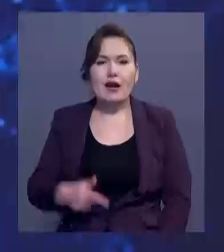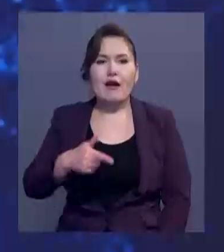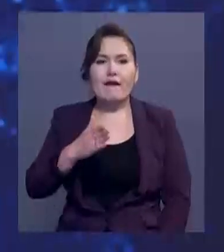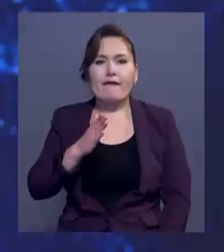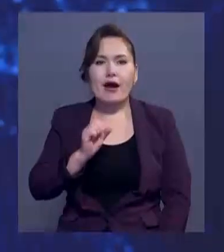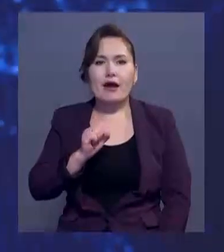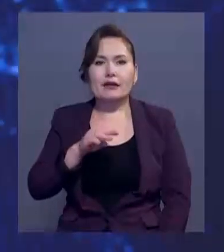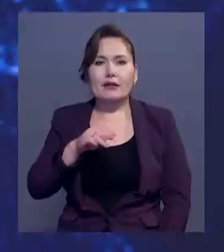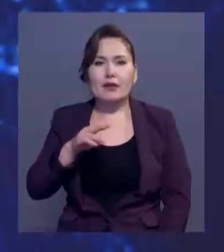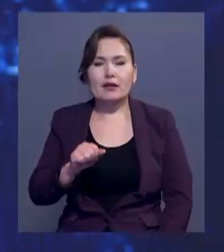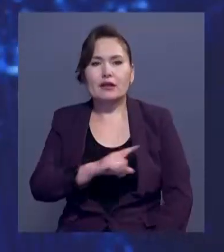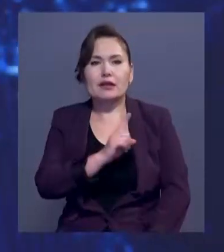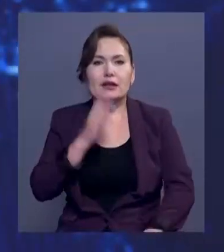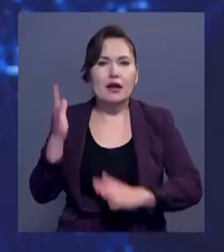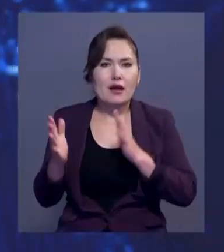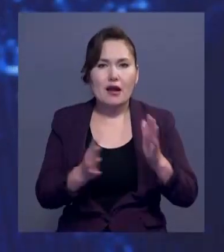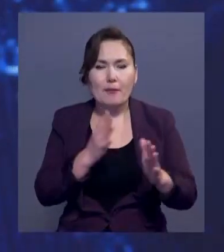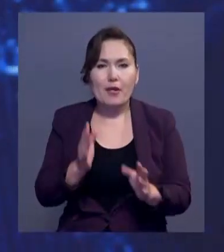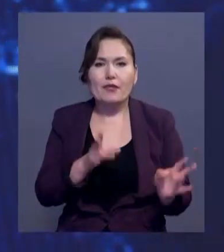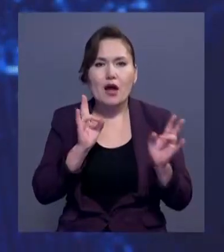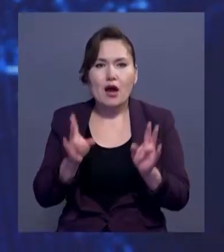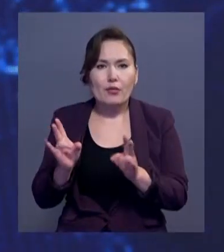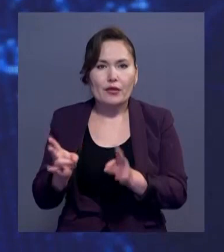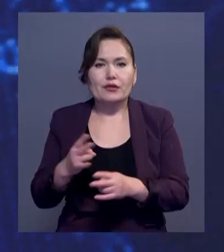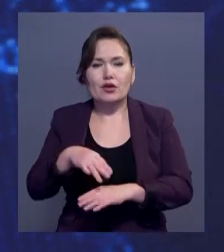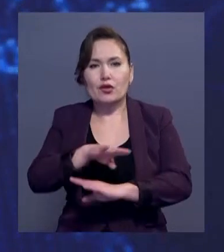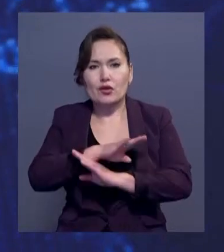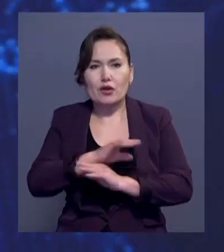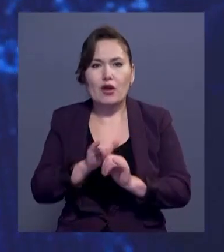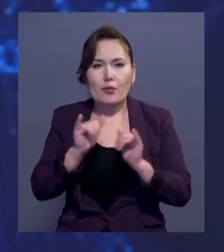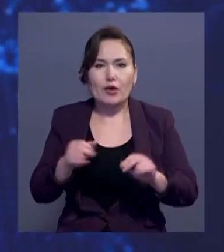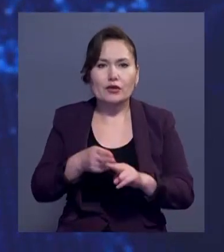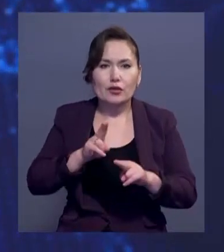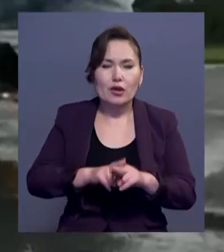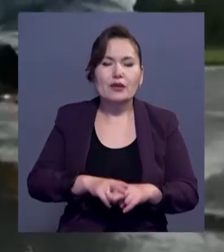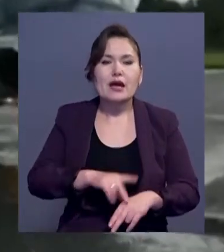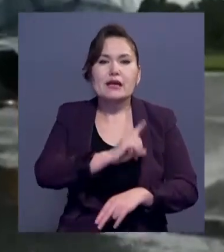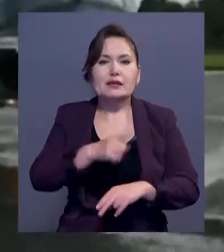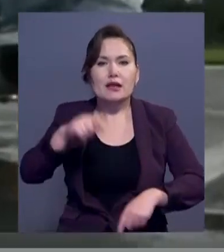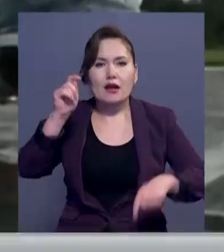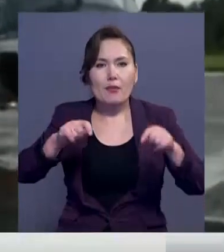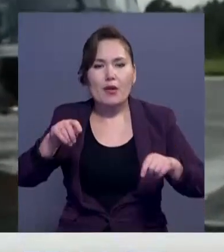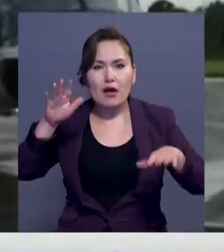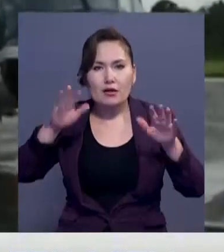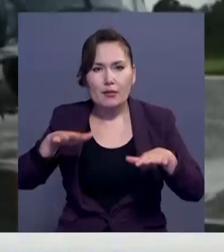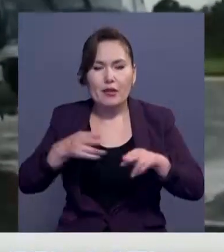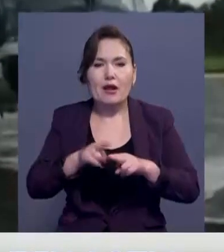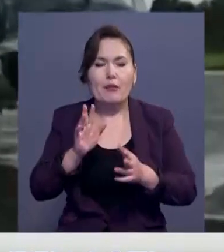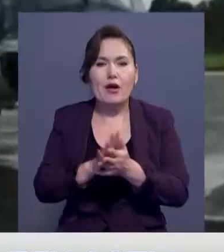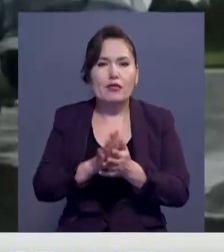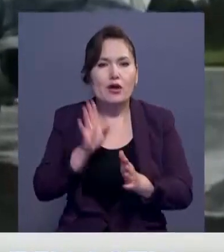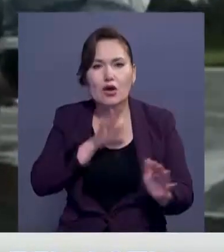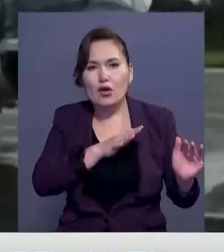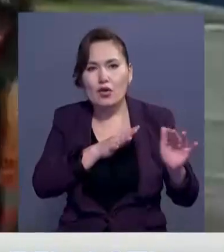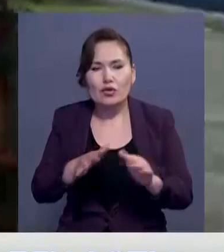Гватымалада дүлі дауыл езінде қаза тапқандар саны жүзден асы. Бұған қоса толасыз жаңбырдан кейінгі